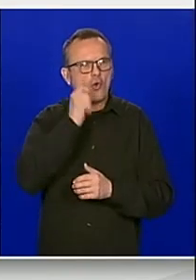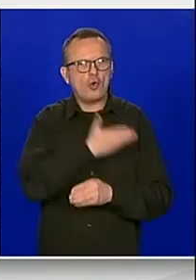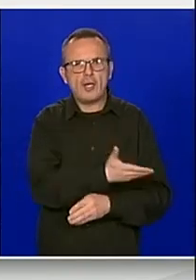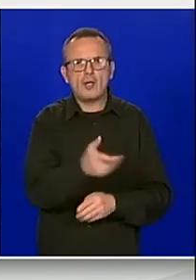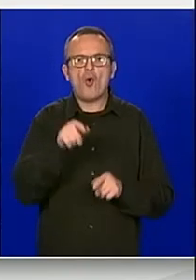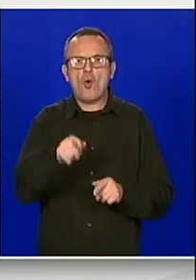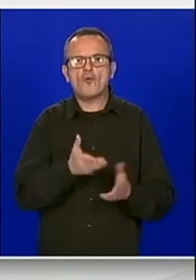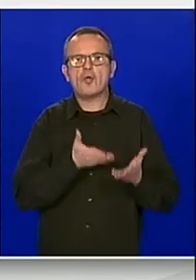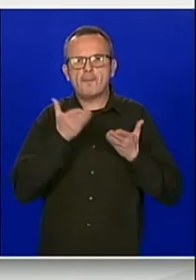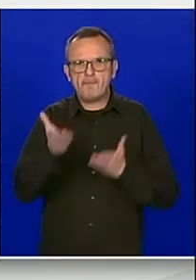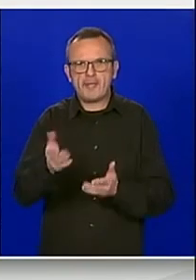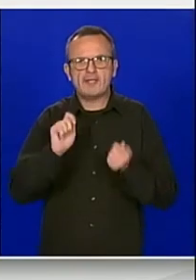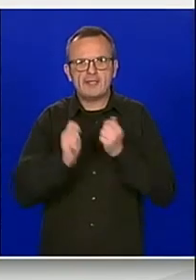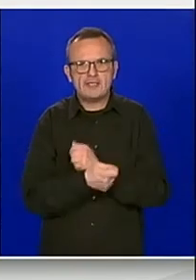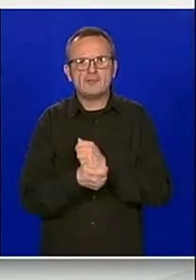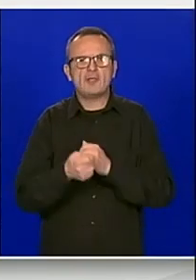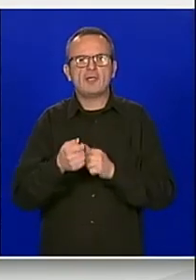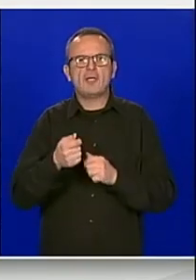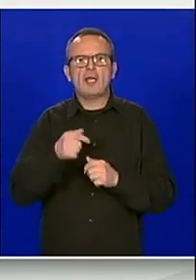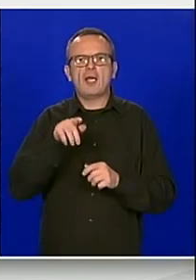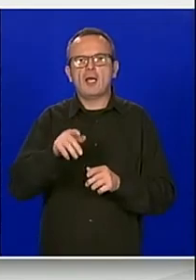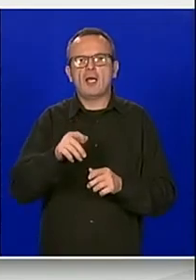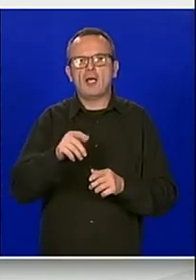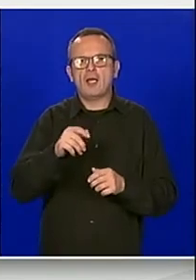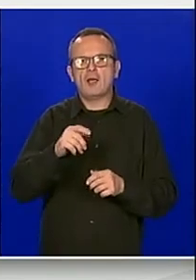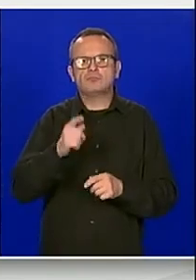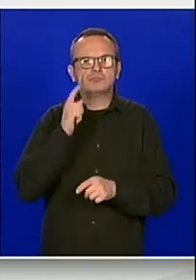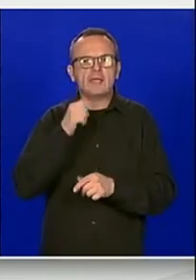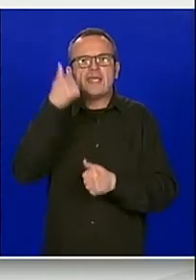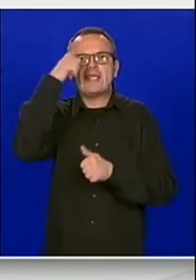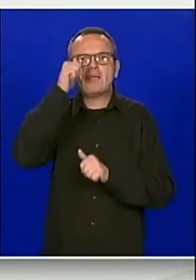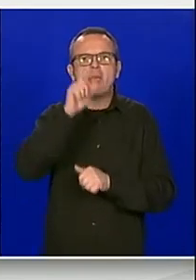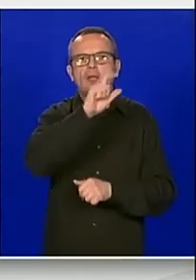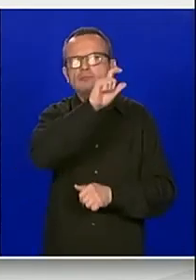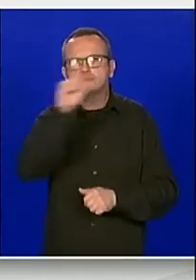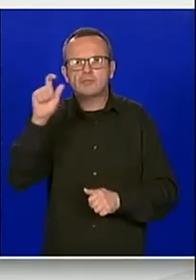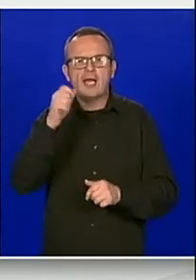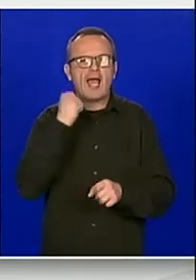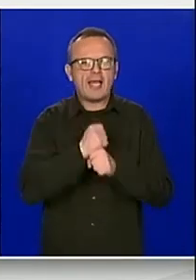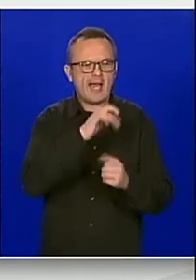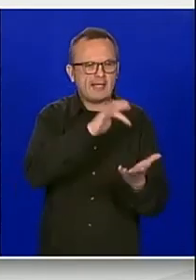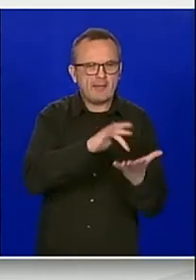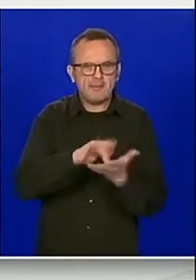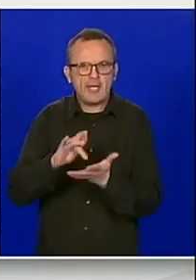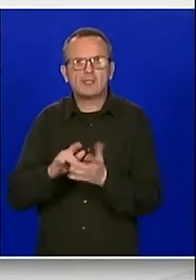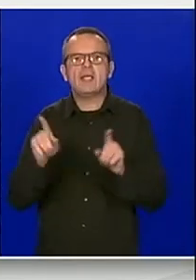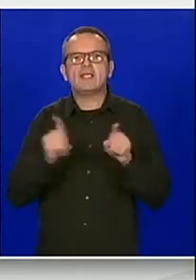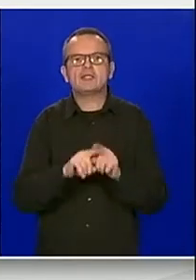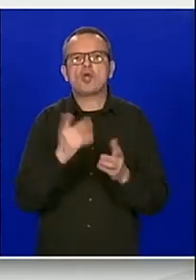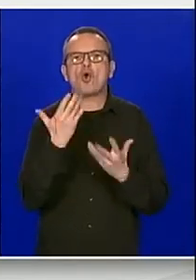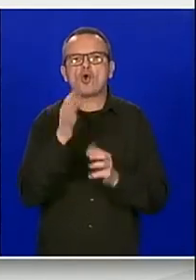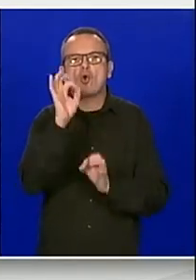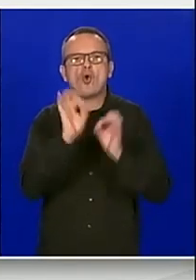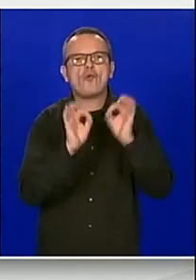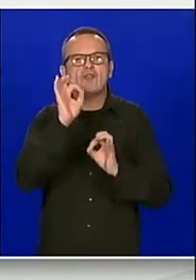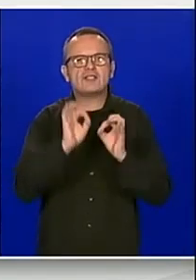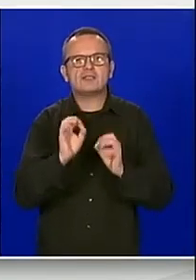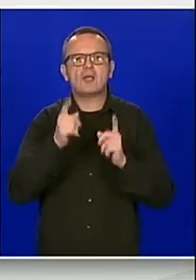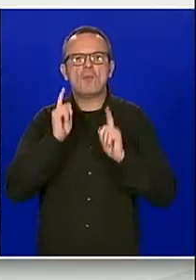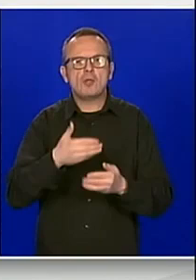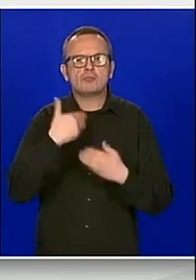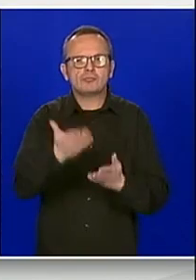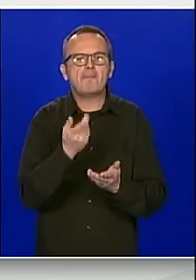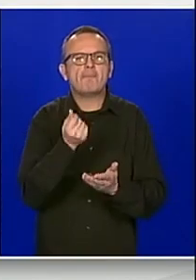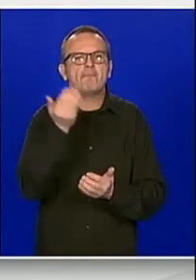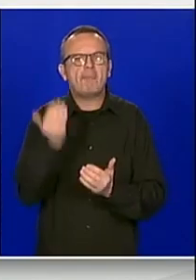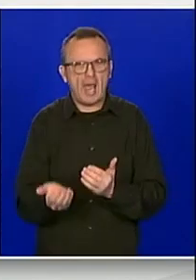o prijedlogu izmjene uredbe o nazivima radnih mjesta i koeficijentima složenosti poslova u javnim službama, kojima se dosadašnji naziv iz